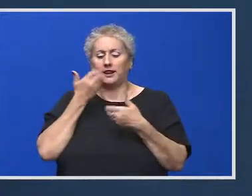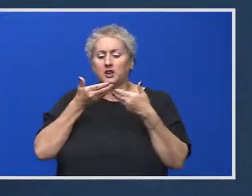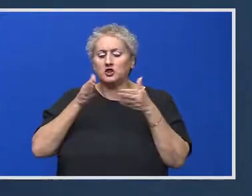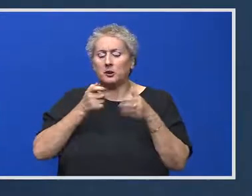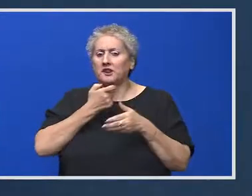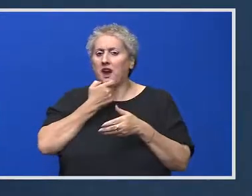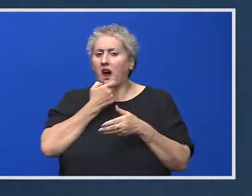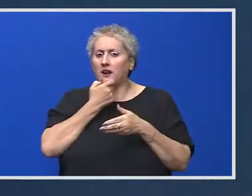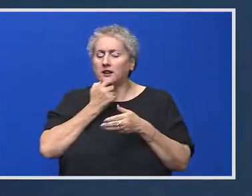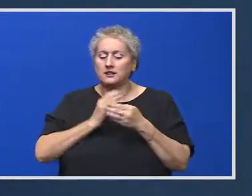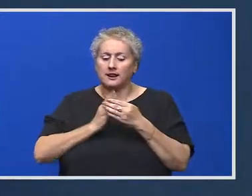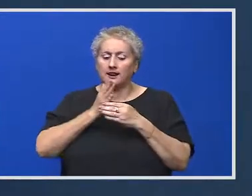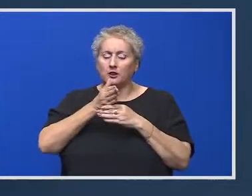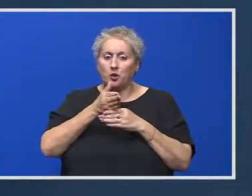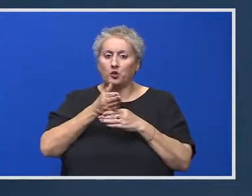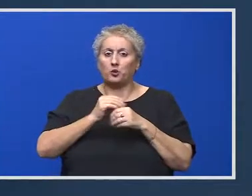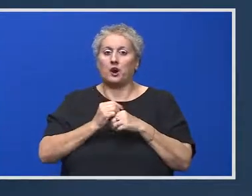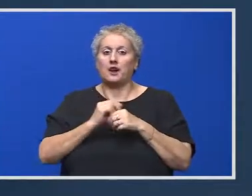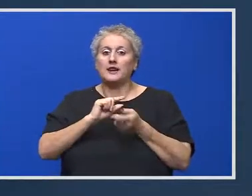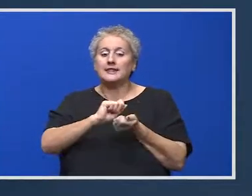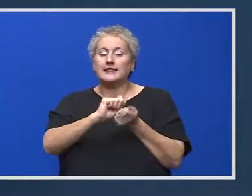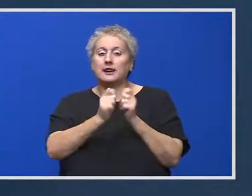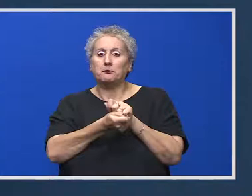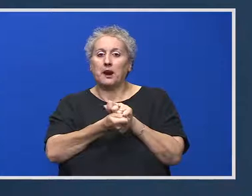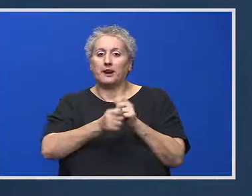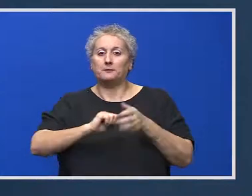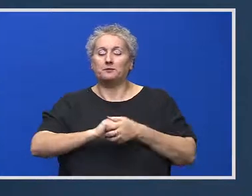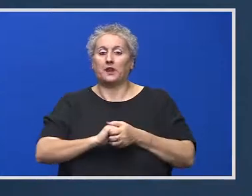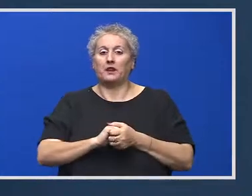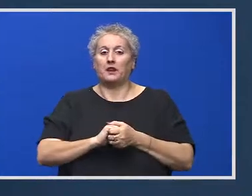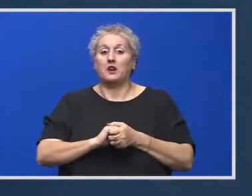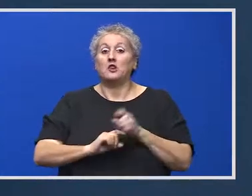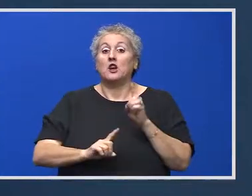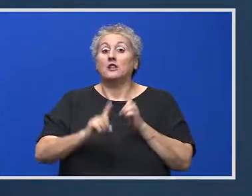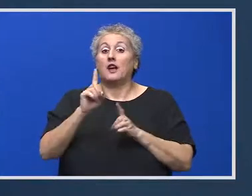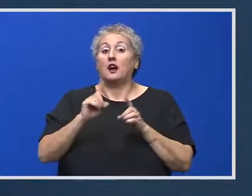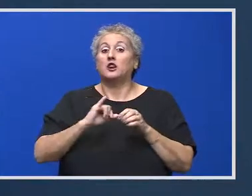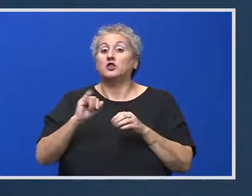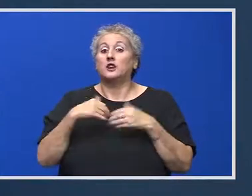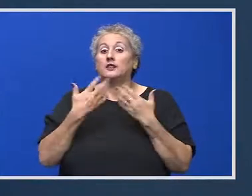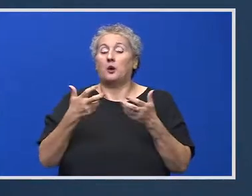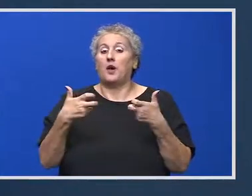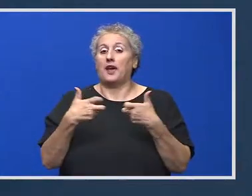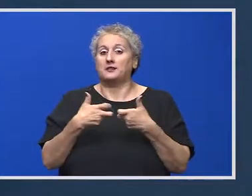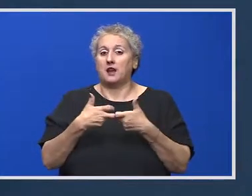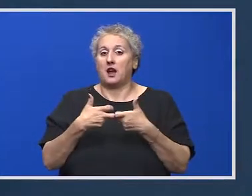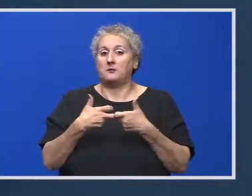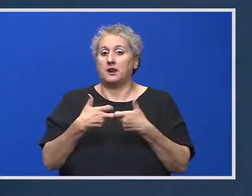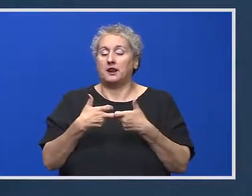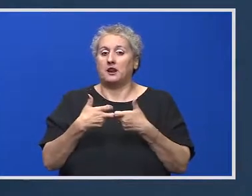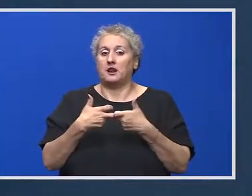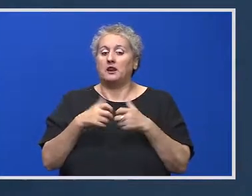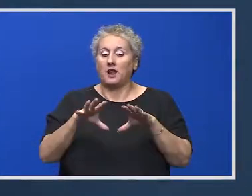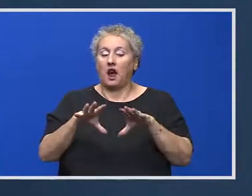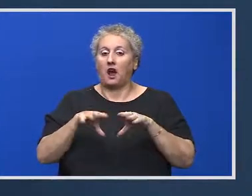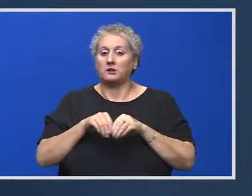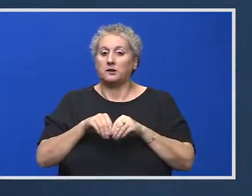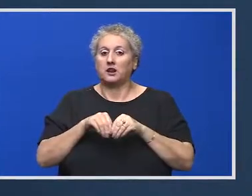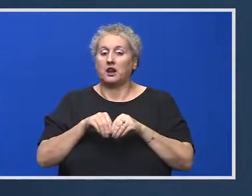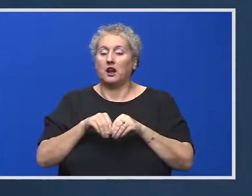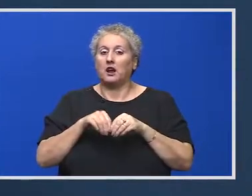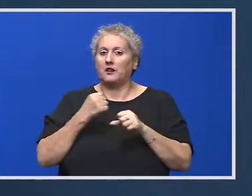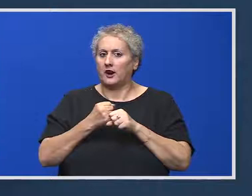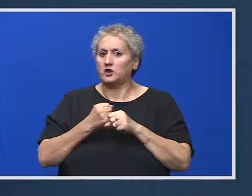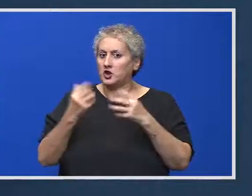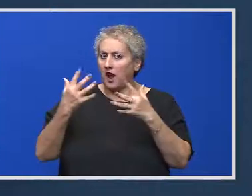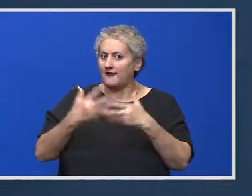urmează să fie introduse aceste schimbări? Și dacă cei care dau și aceste examene de admitere vor da și evaluarea